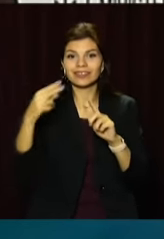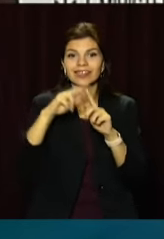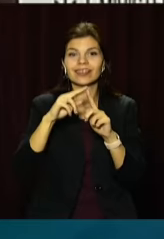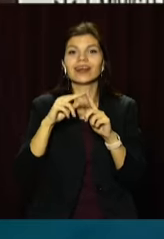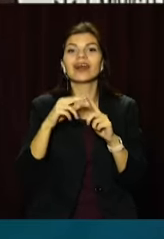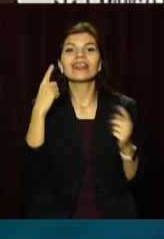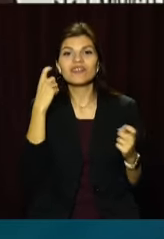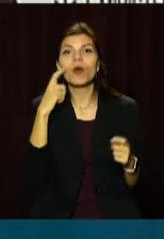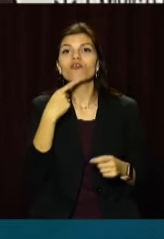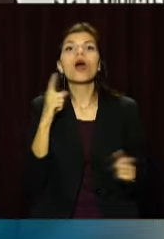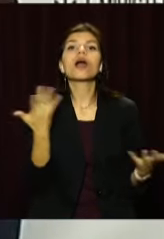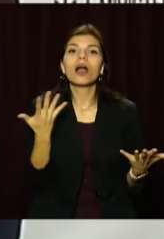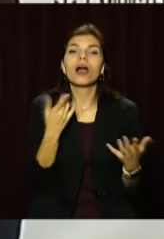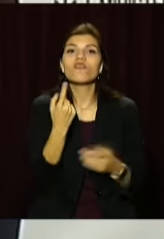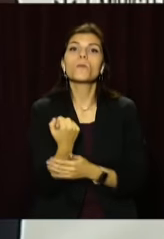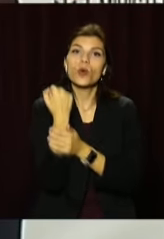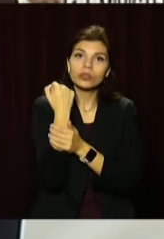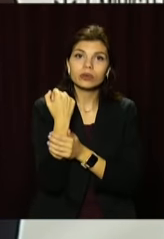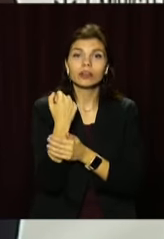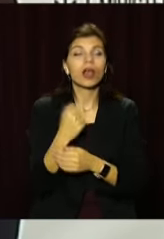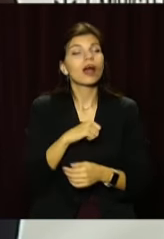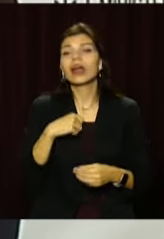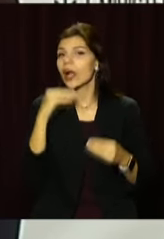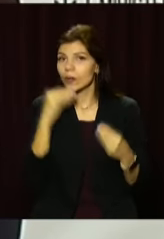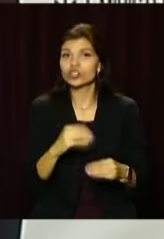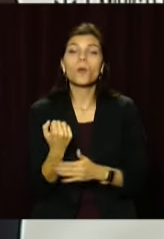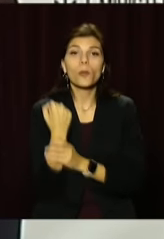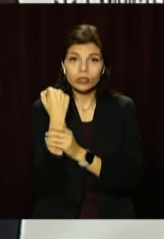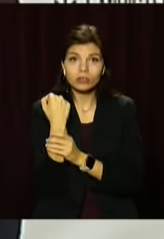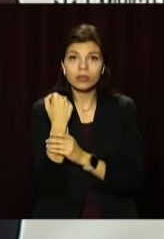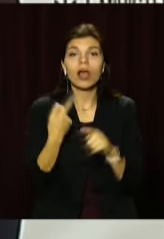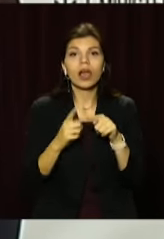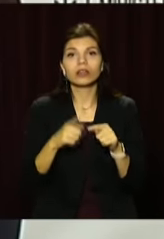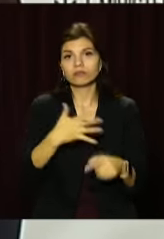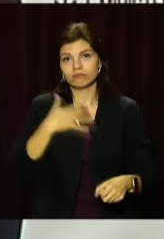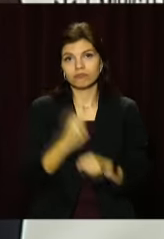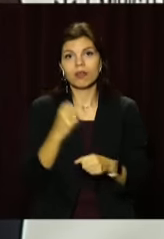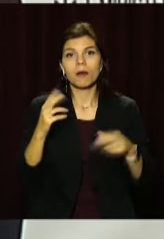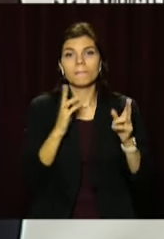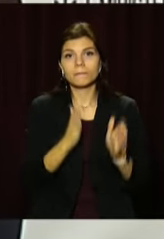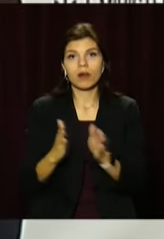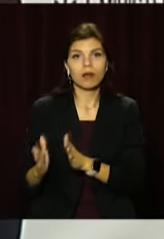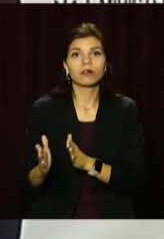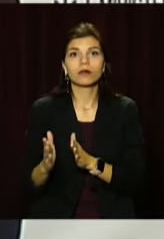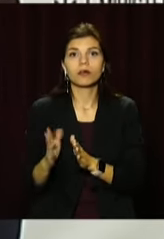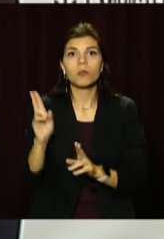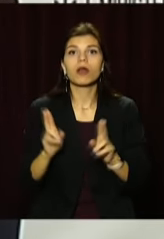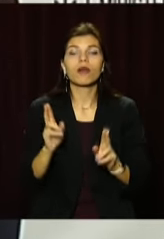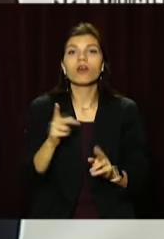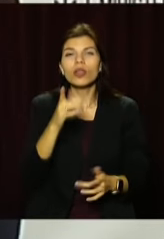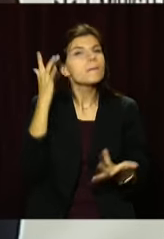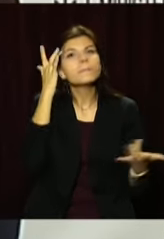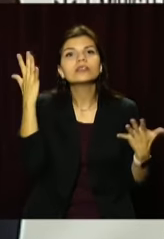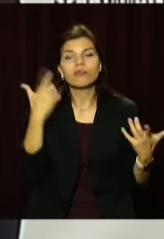говорити про те, в який спосіб ви їх підтримуєте. Найкраща підтримка – це дотримання правил. Ви навіть собі